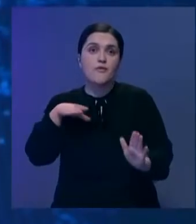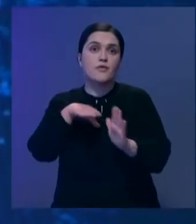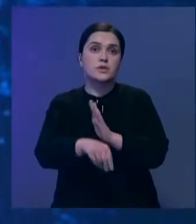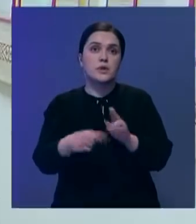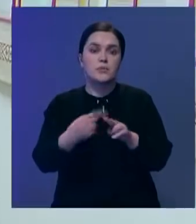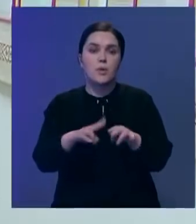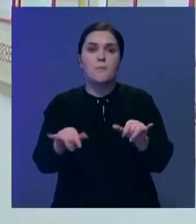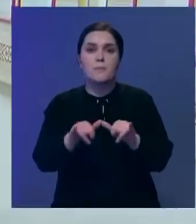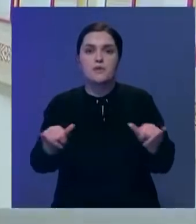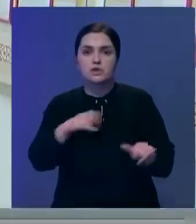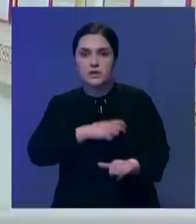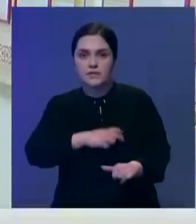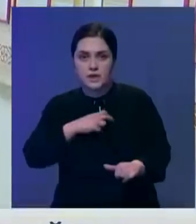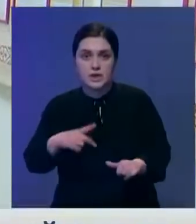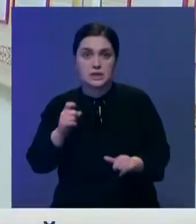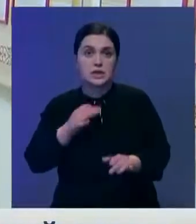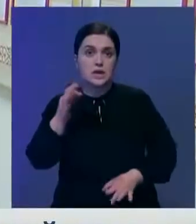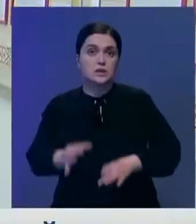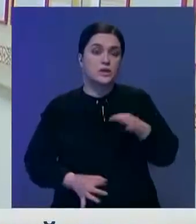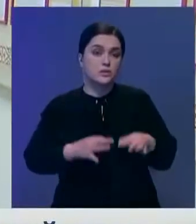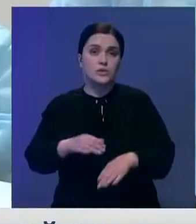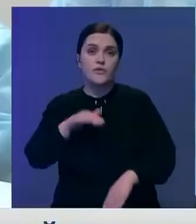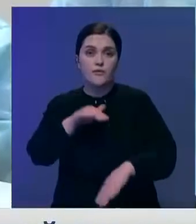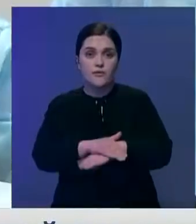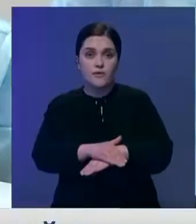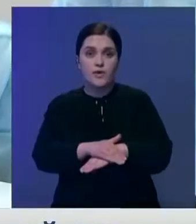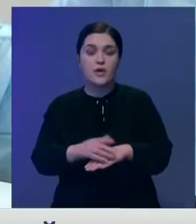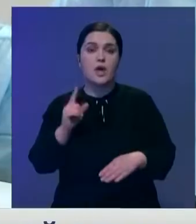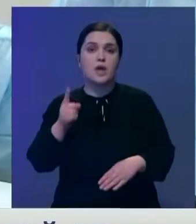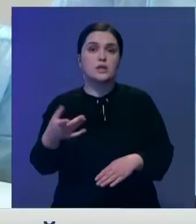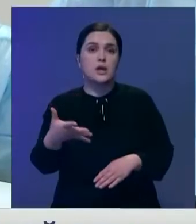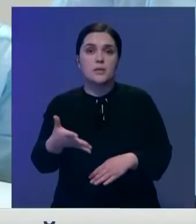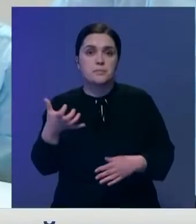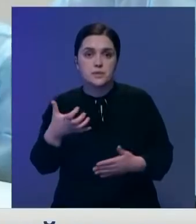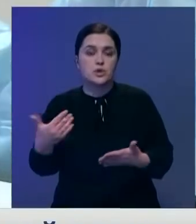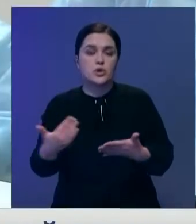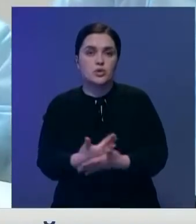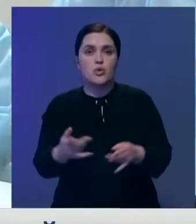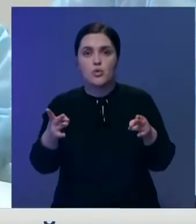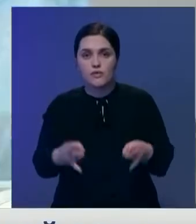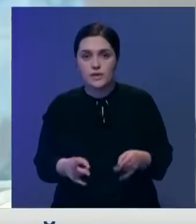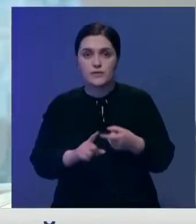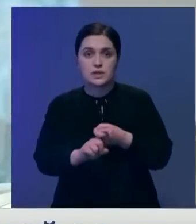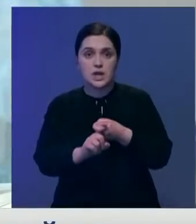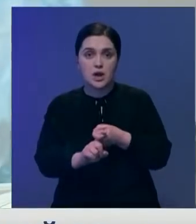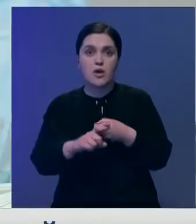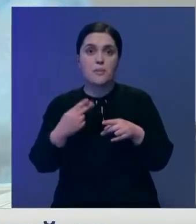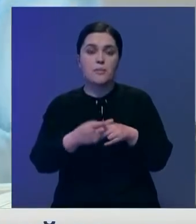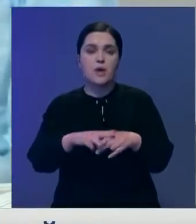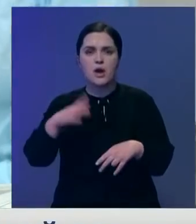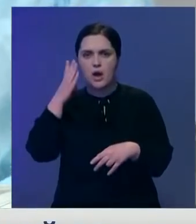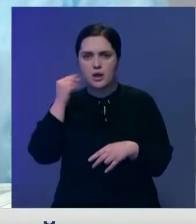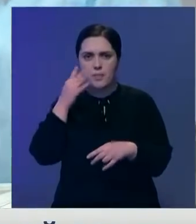вновь войти в зону повышенного риска. За сутки в стране выявили почти полторы тысячи новых инфицированных.